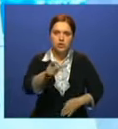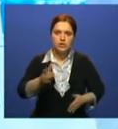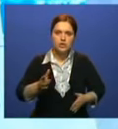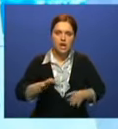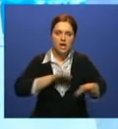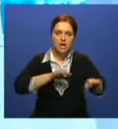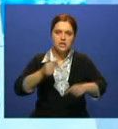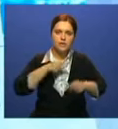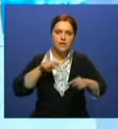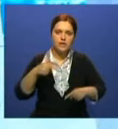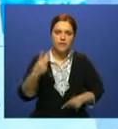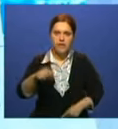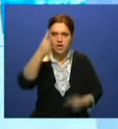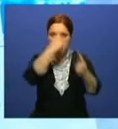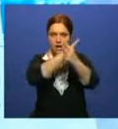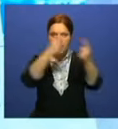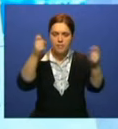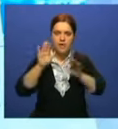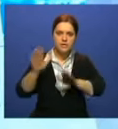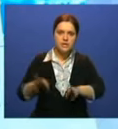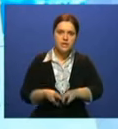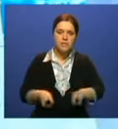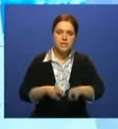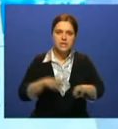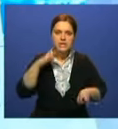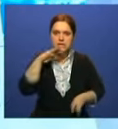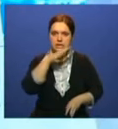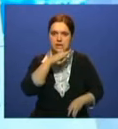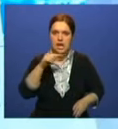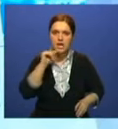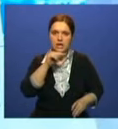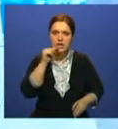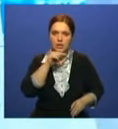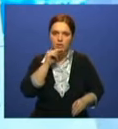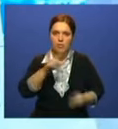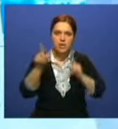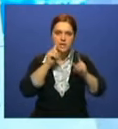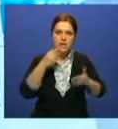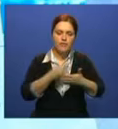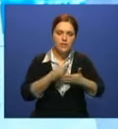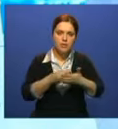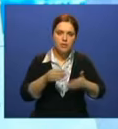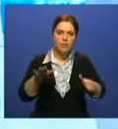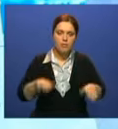этом сообщил вице-министр национальной экономики Кайрбеку Скинбаев на заседании комитета по финансам и бюджету Можлиса.